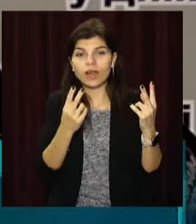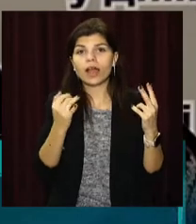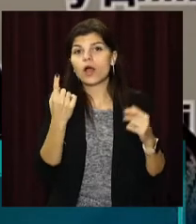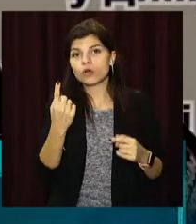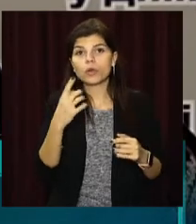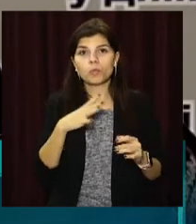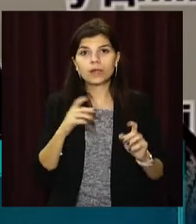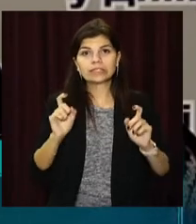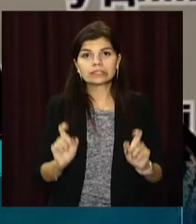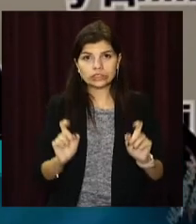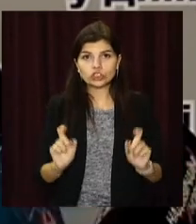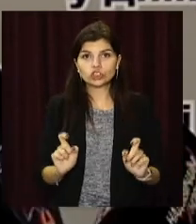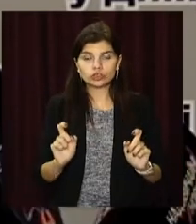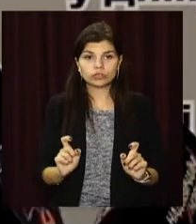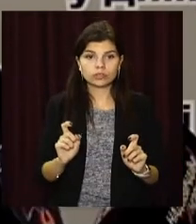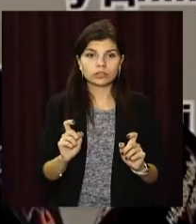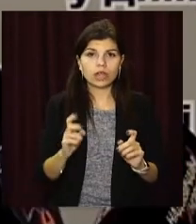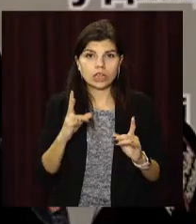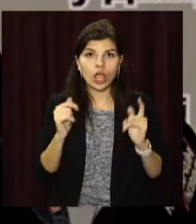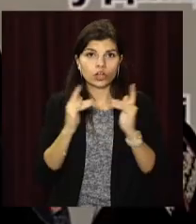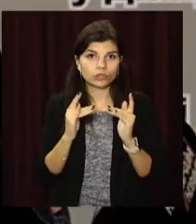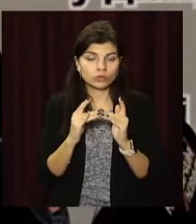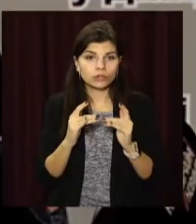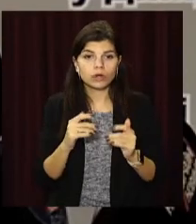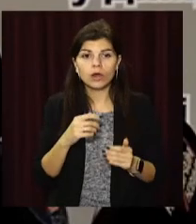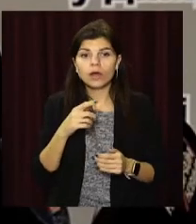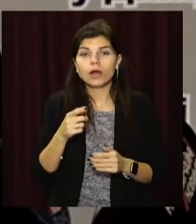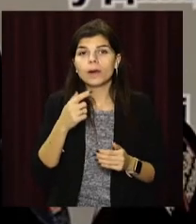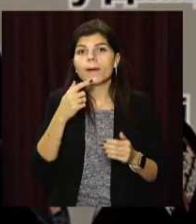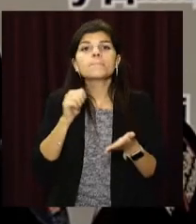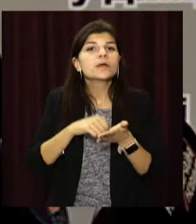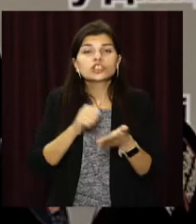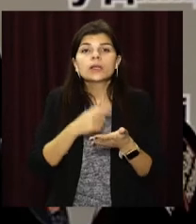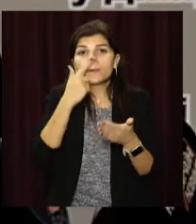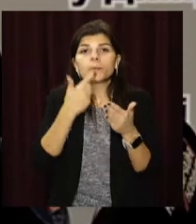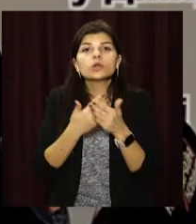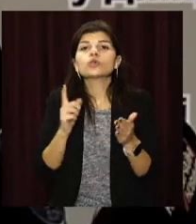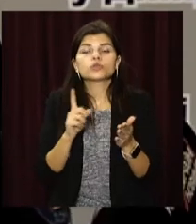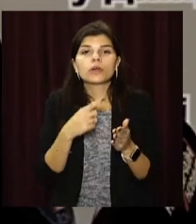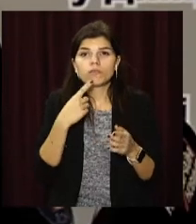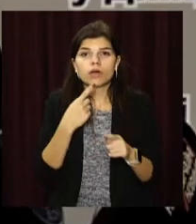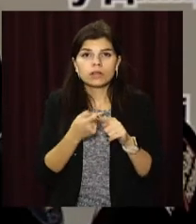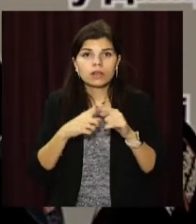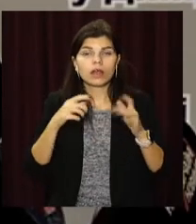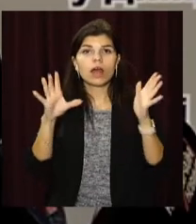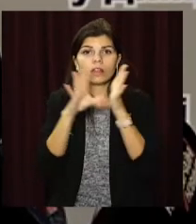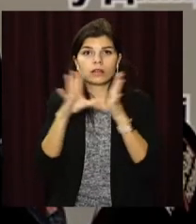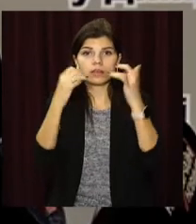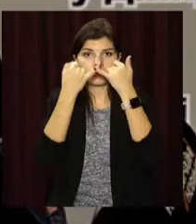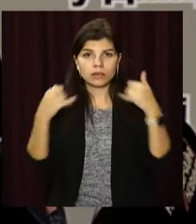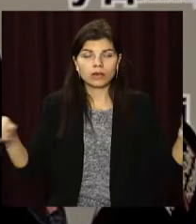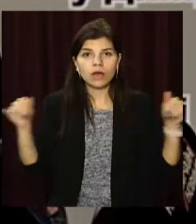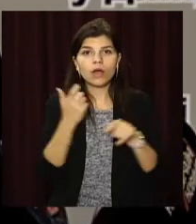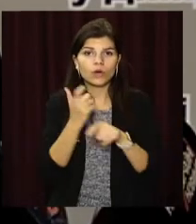була в сидячому стані на ліжку. Попередня, ймовірна причина пожежі – це робота електромережі в